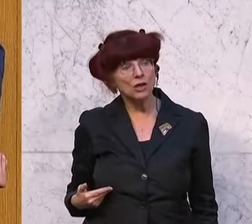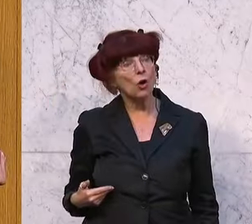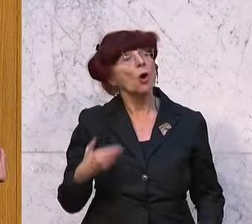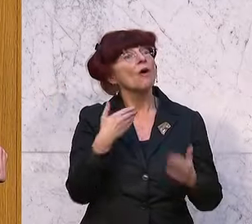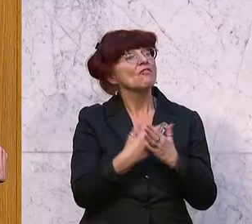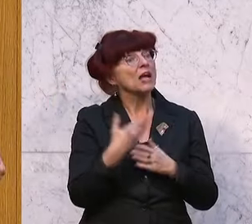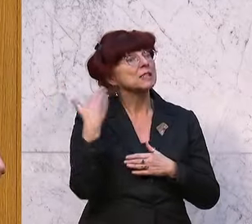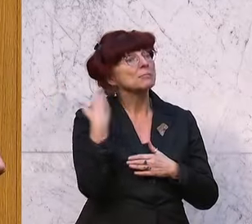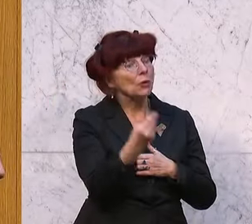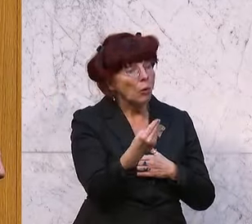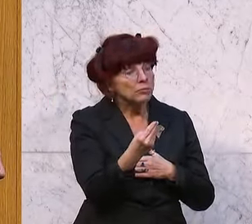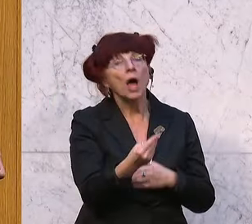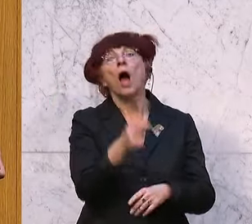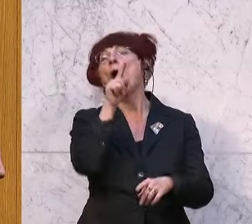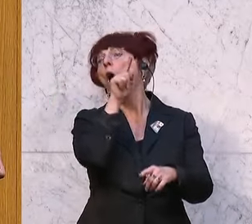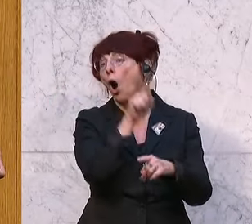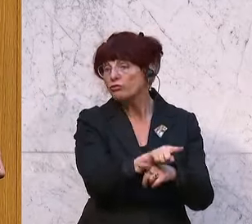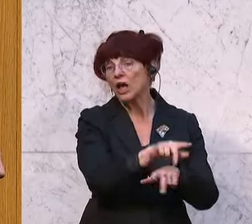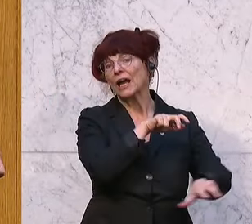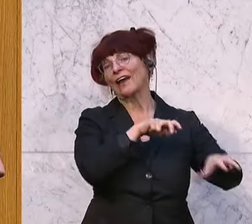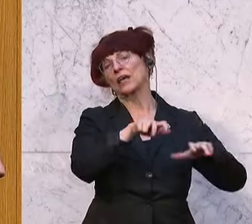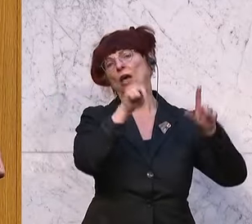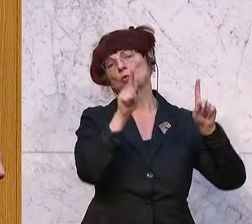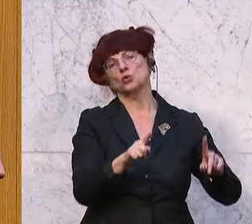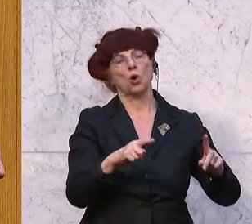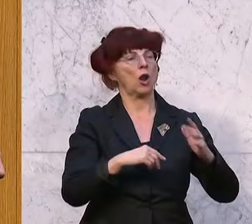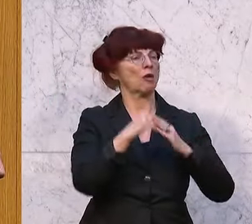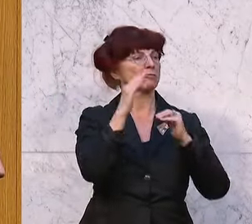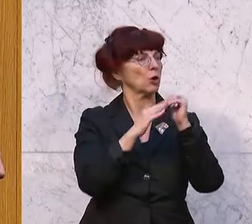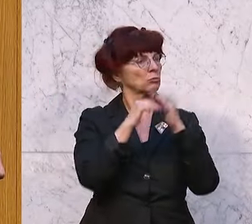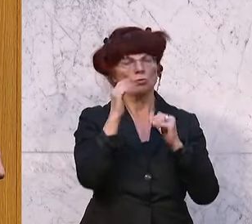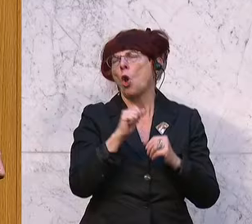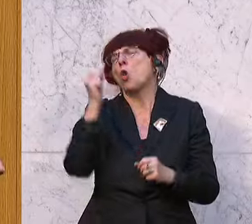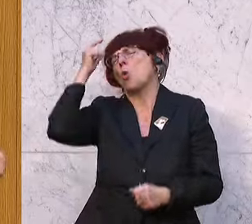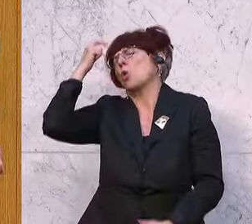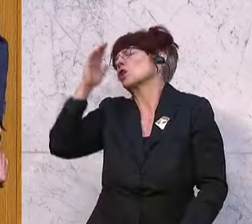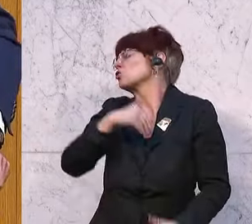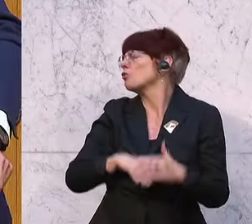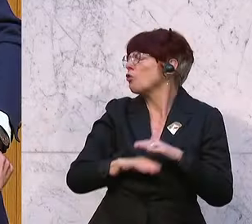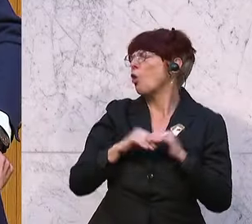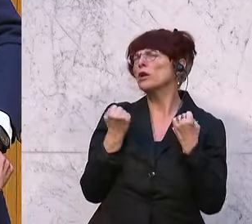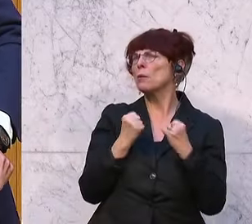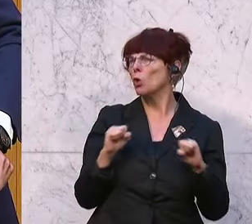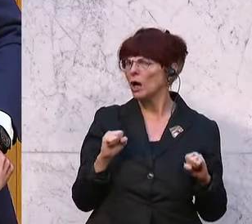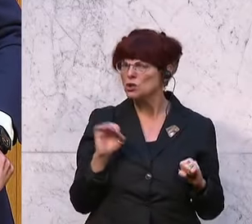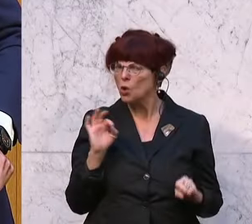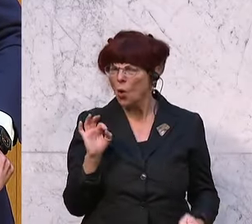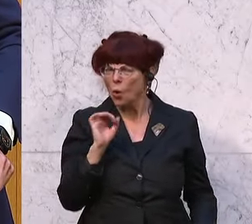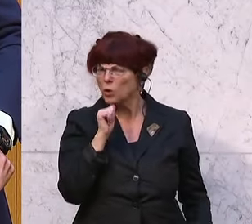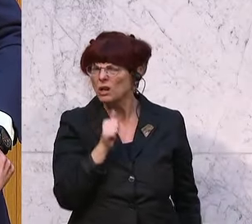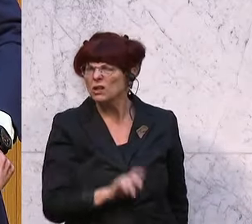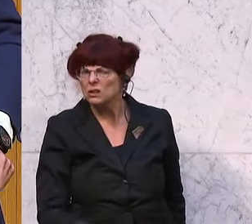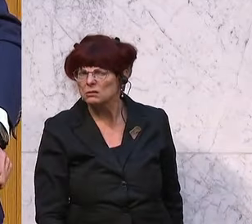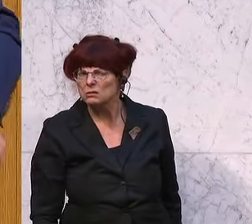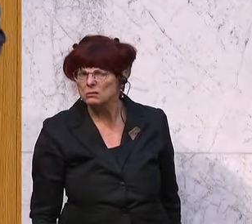Regierungsbildungsauftrag belohnt wird. Das ist das Ergebnis. Völlig logisch, oder? Völlig demokratisch oder vielleicht doch nicht, meine sehr